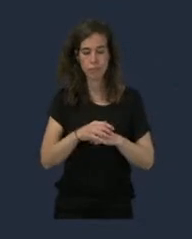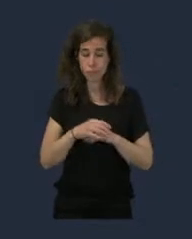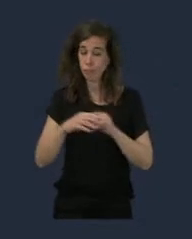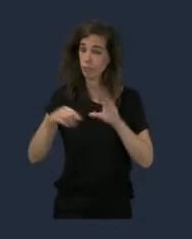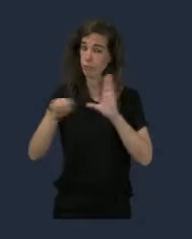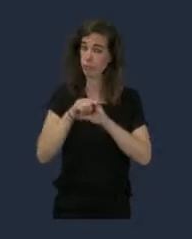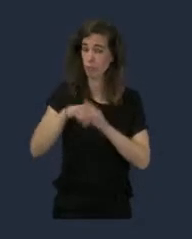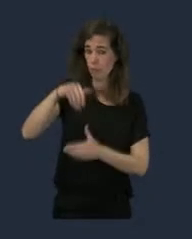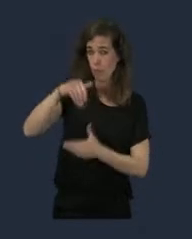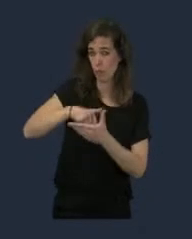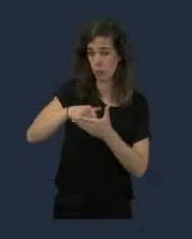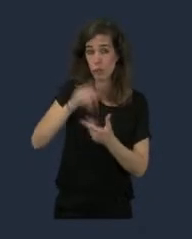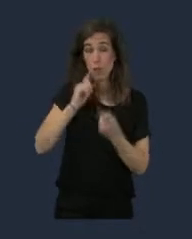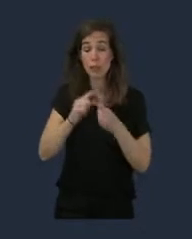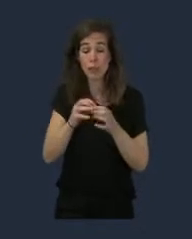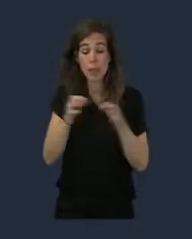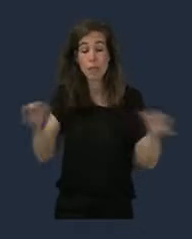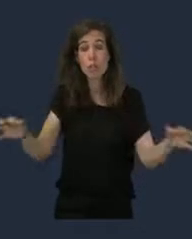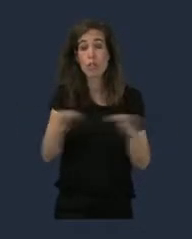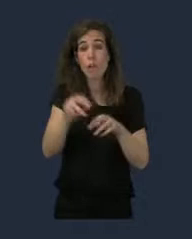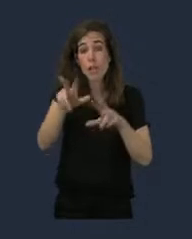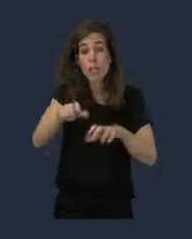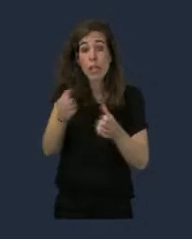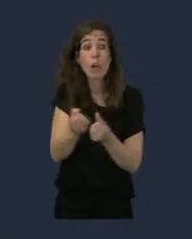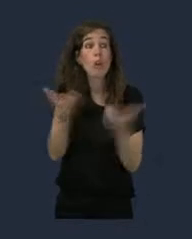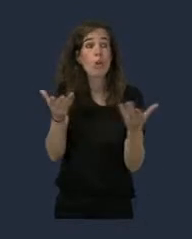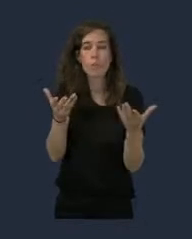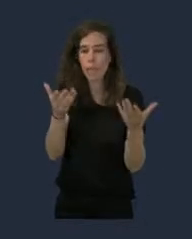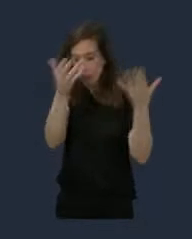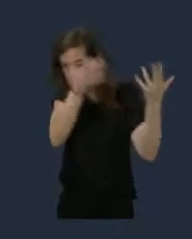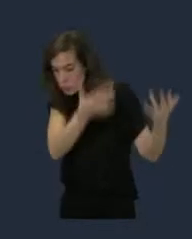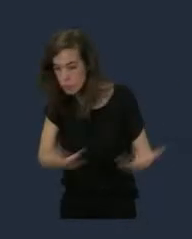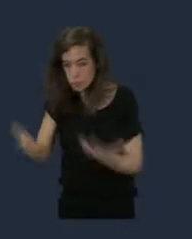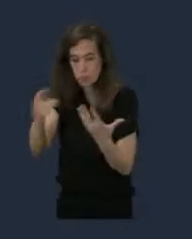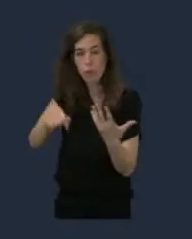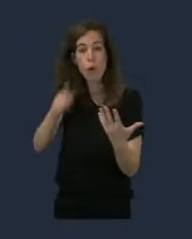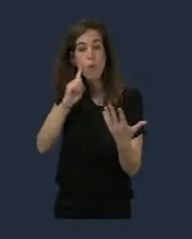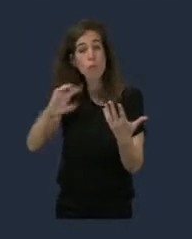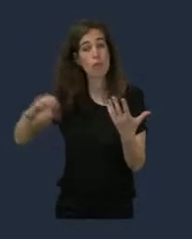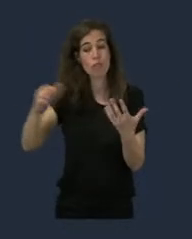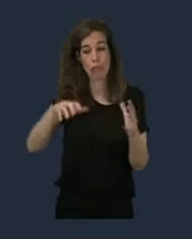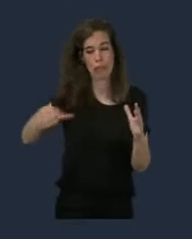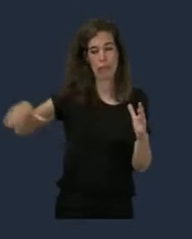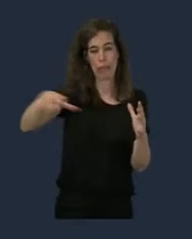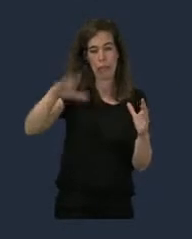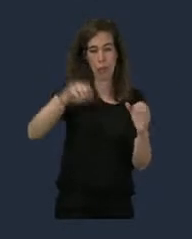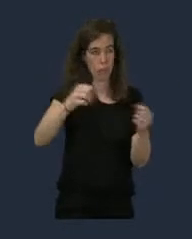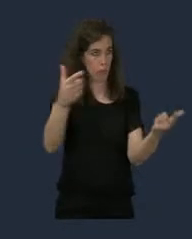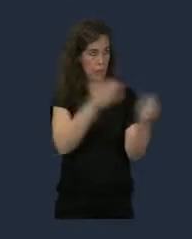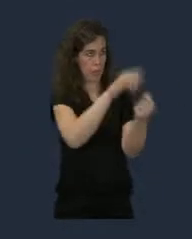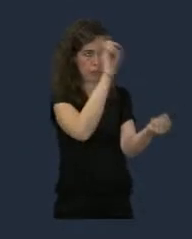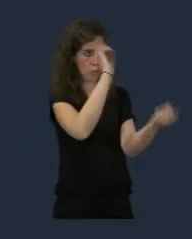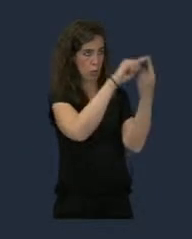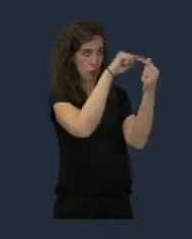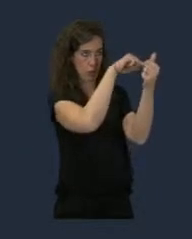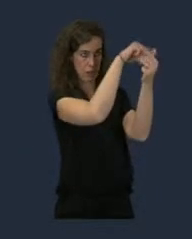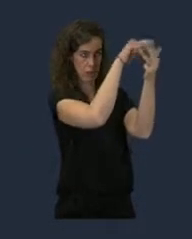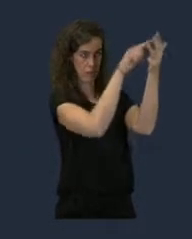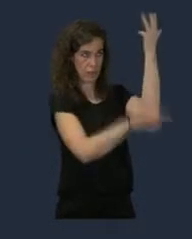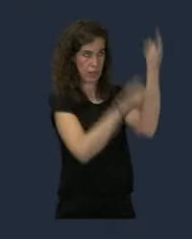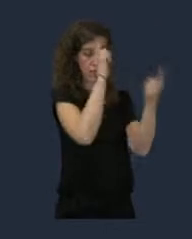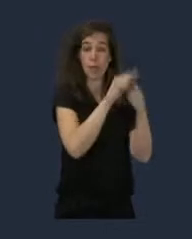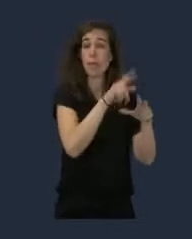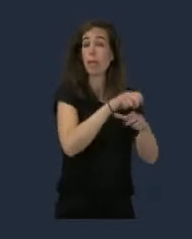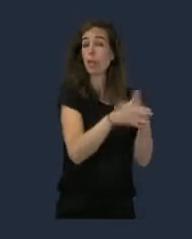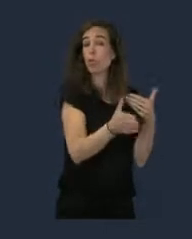'identifier les surfaces agricoles nécessaires pour que chaque territoire ait la capacité de répondre aux enjeux d'une agriculture de proximité. C'est ce que dit